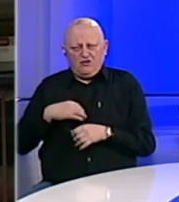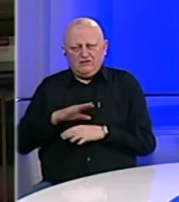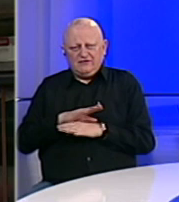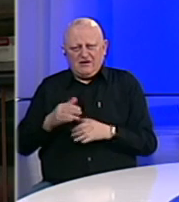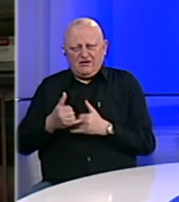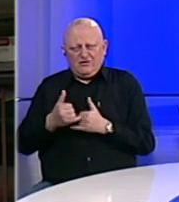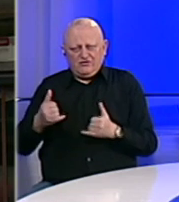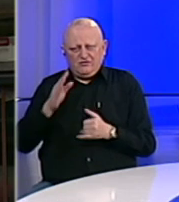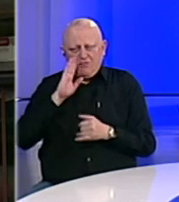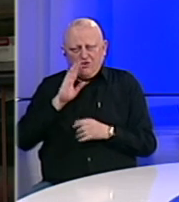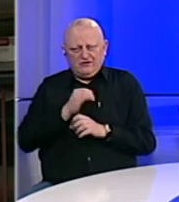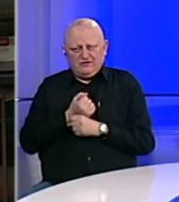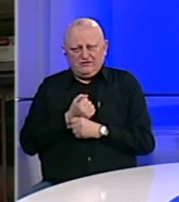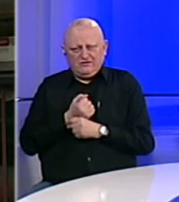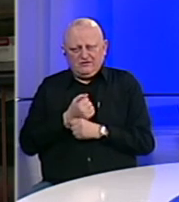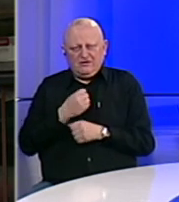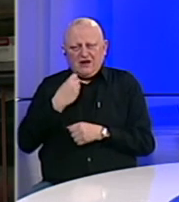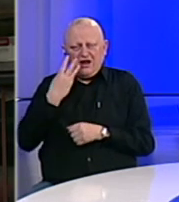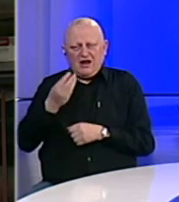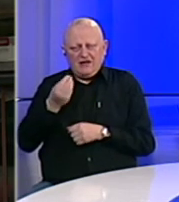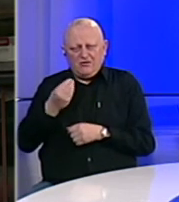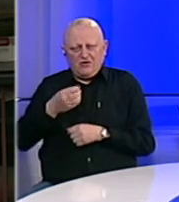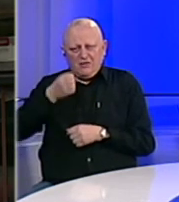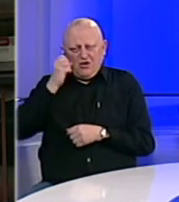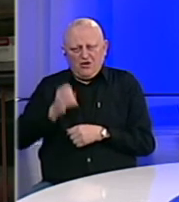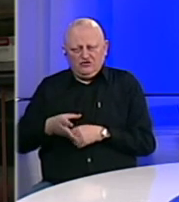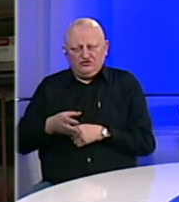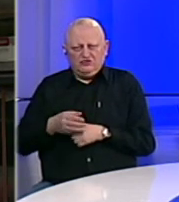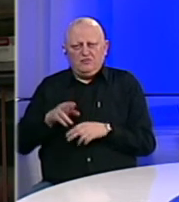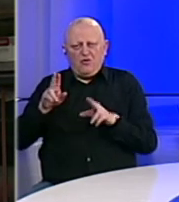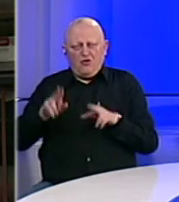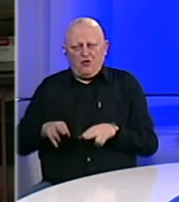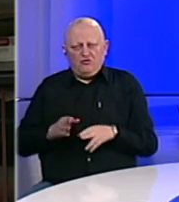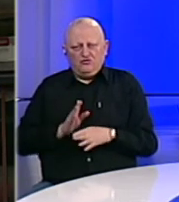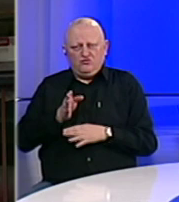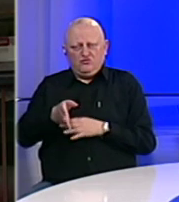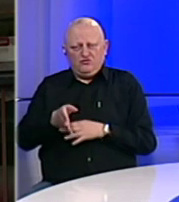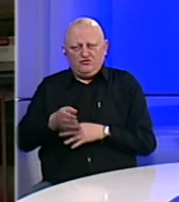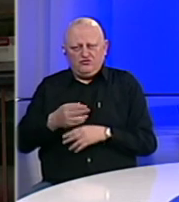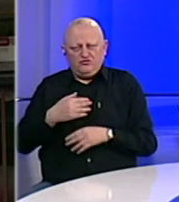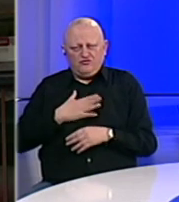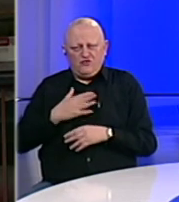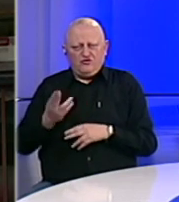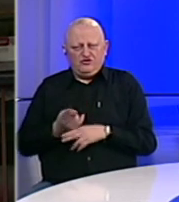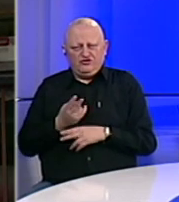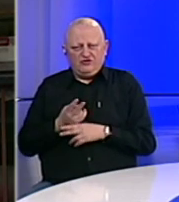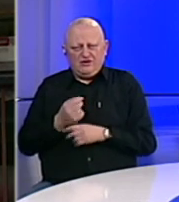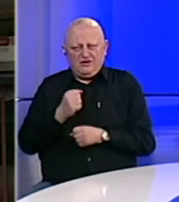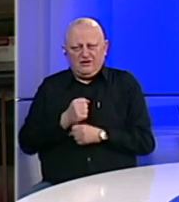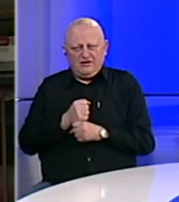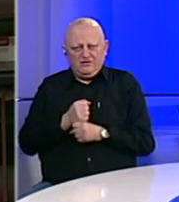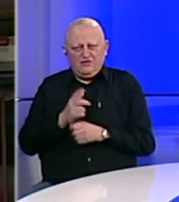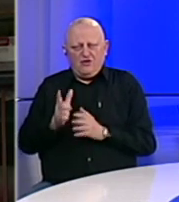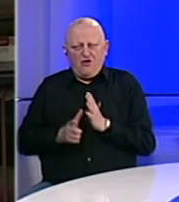svakom građanima BiH i kada mu je dobro i kada mu je loše, omogućimo ulazak u vlastitu državu. Radi se